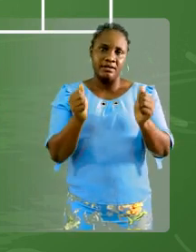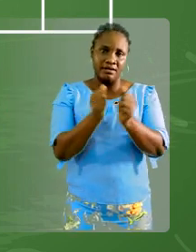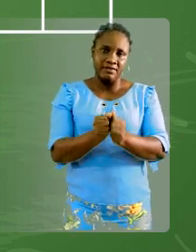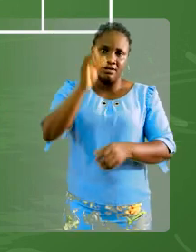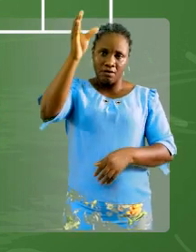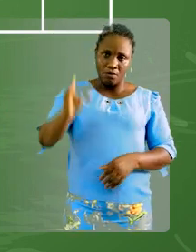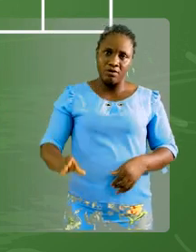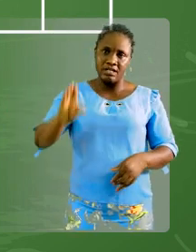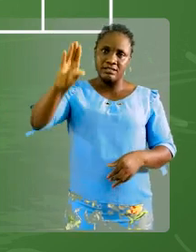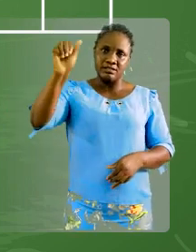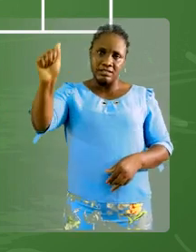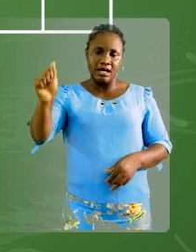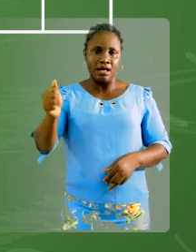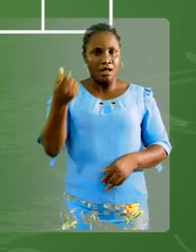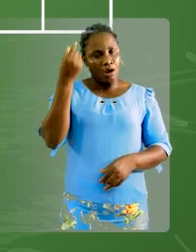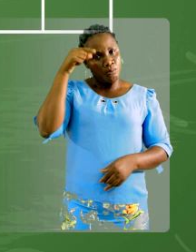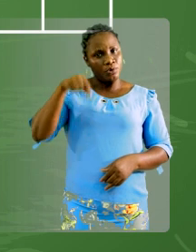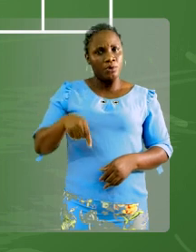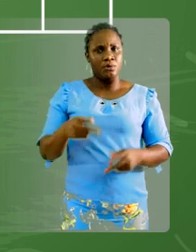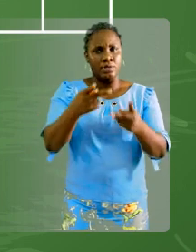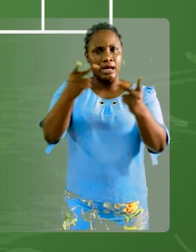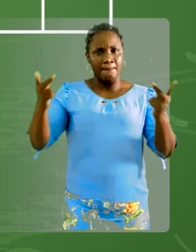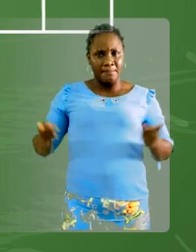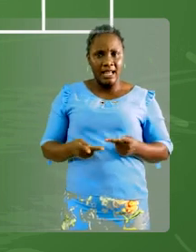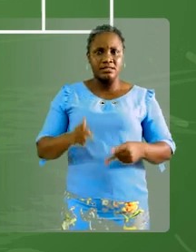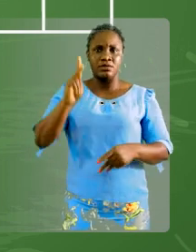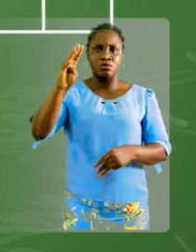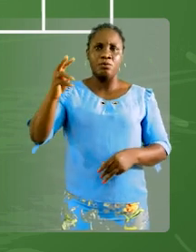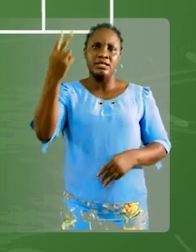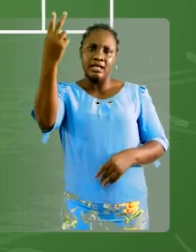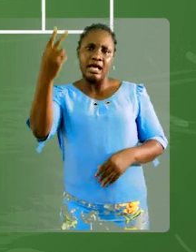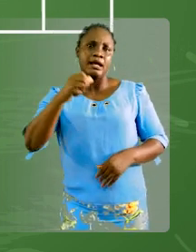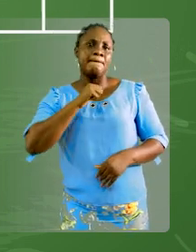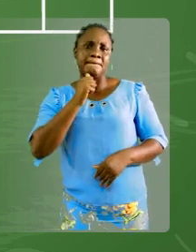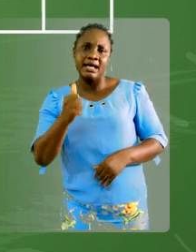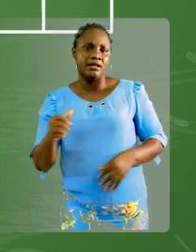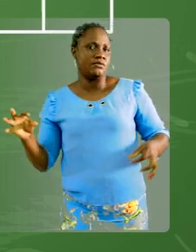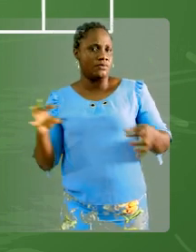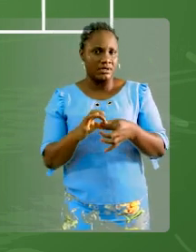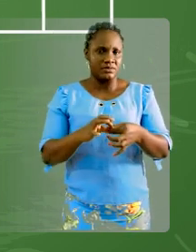des centi-a. De telle sorte qu'on est kilomètre carré, il n'y pas de correspondance.